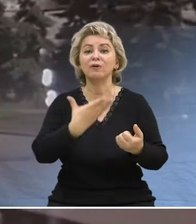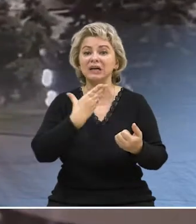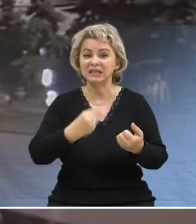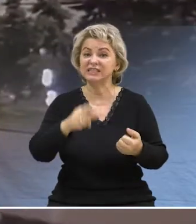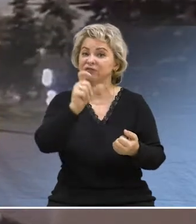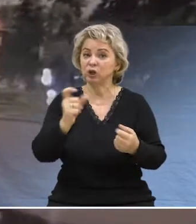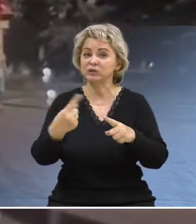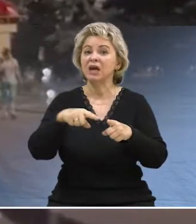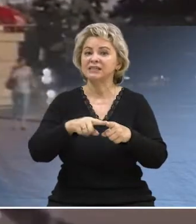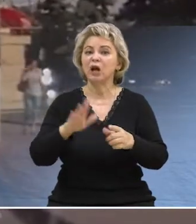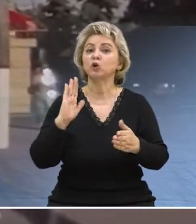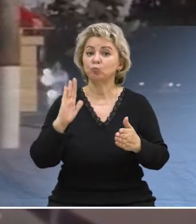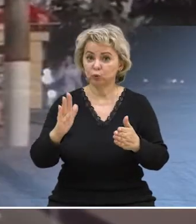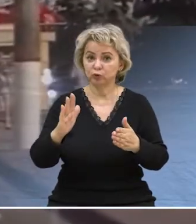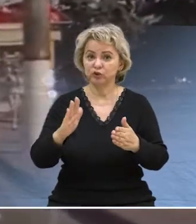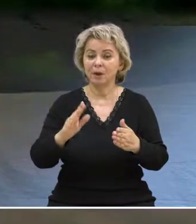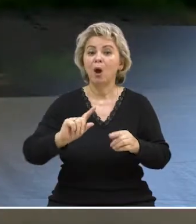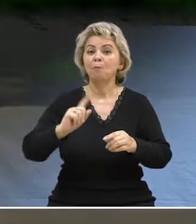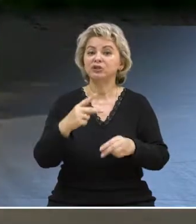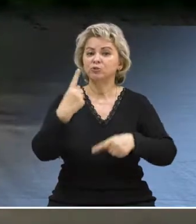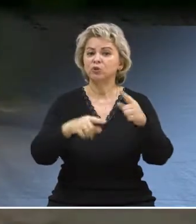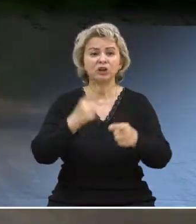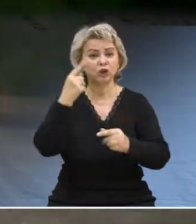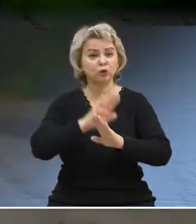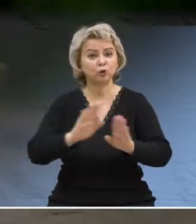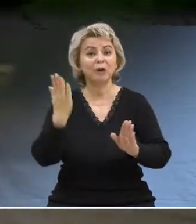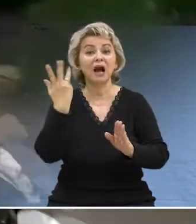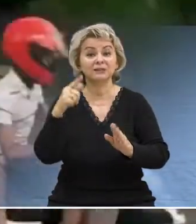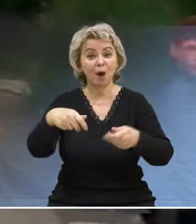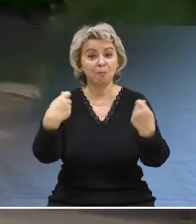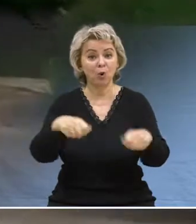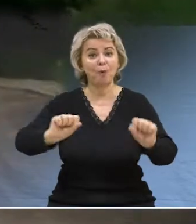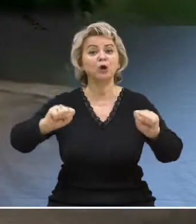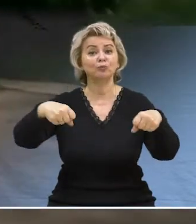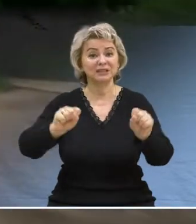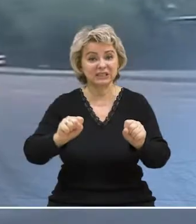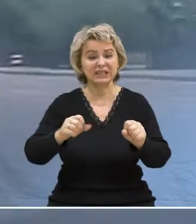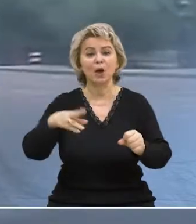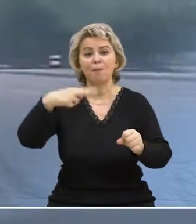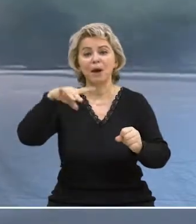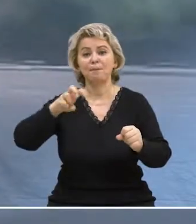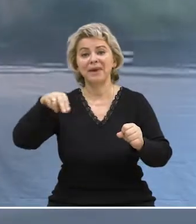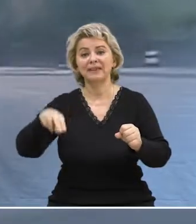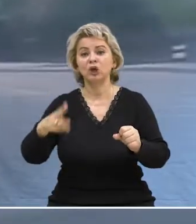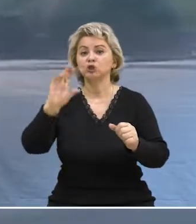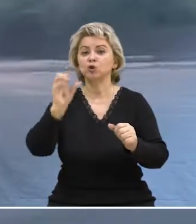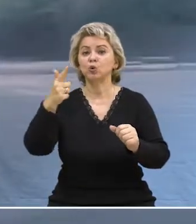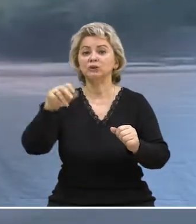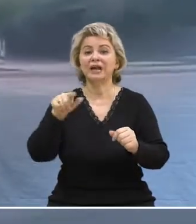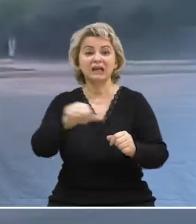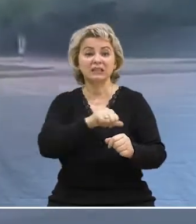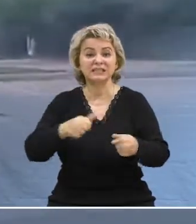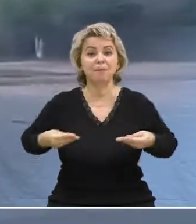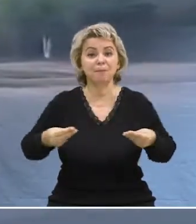здоровые и красивые люди, за которыми будущее? Почему родители не задумываются, что покупая подростку мотоцикл, мопед или скутер, они